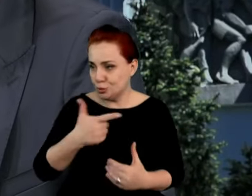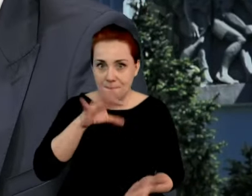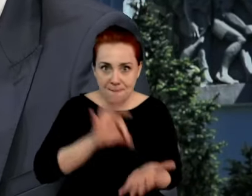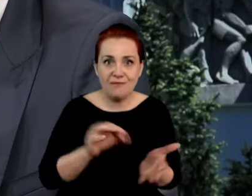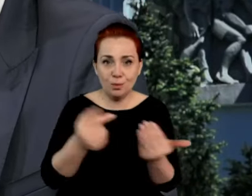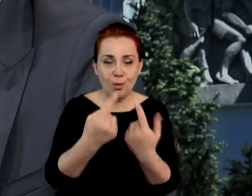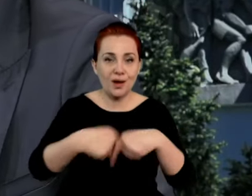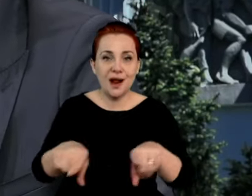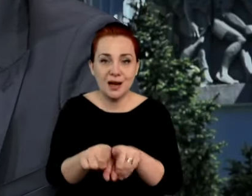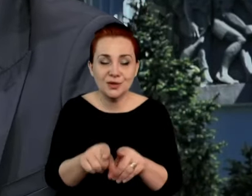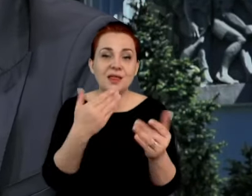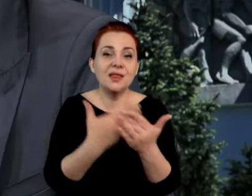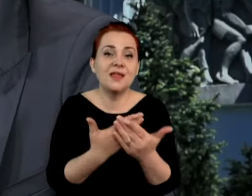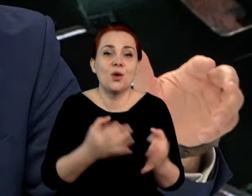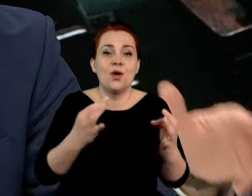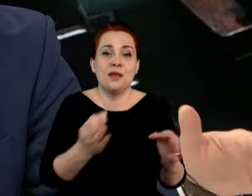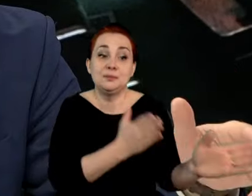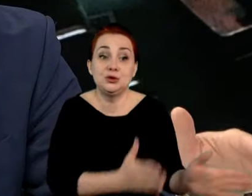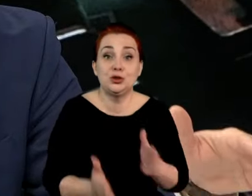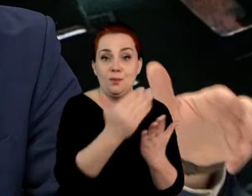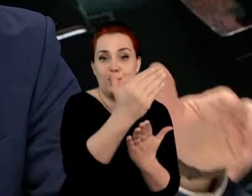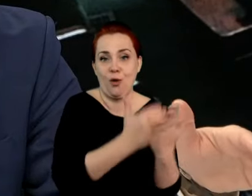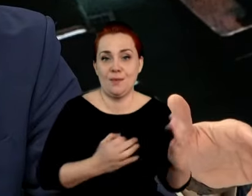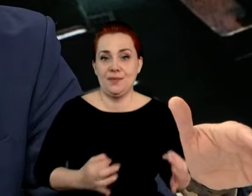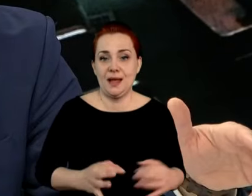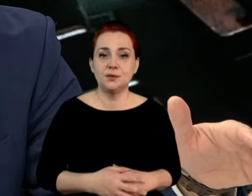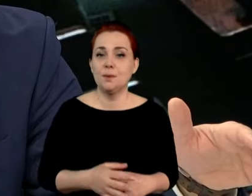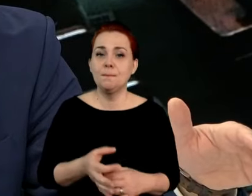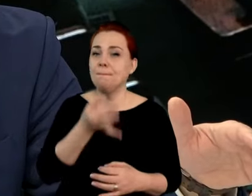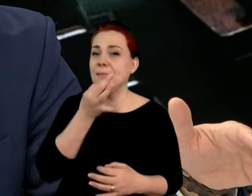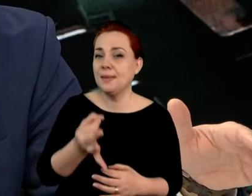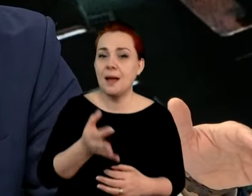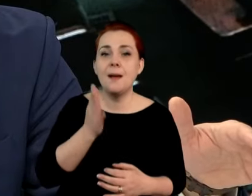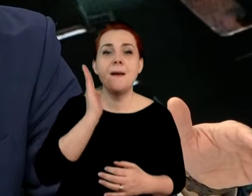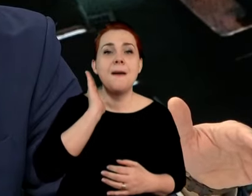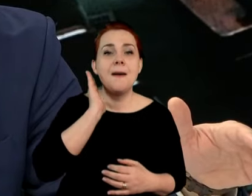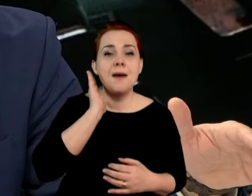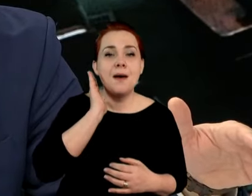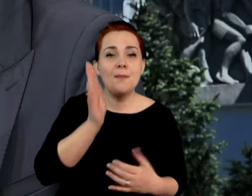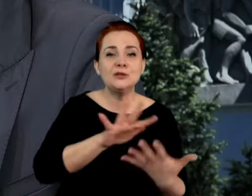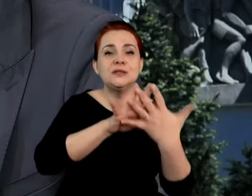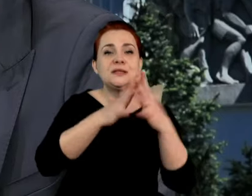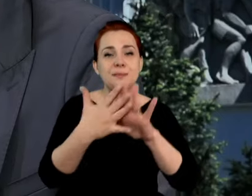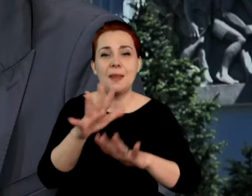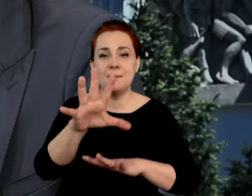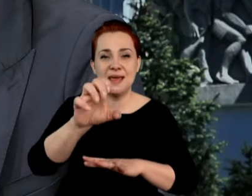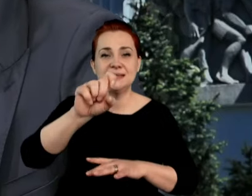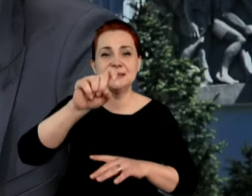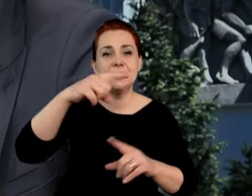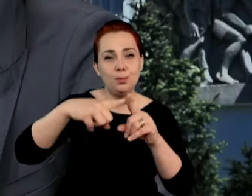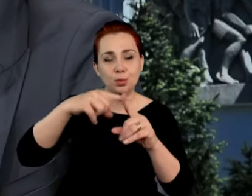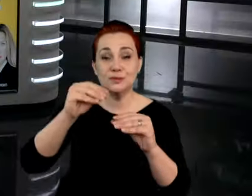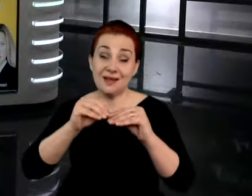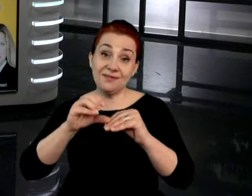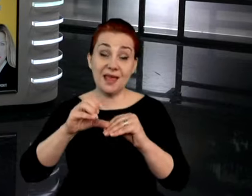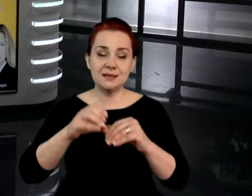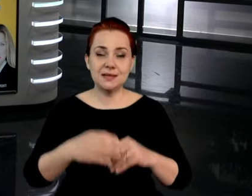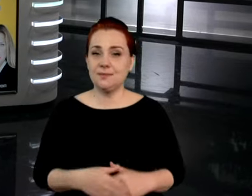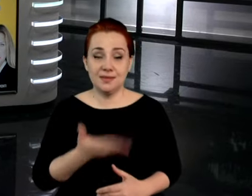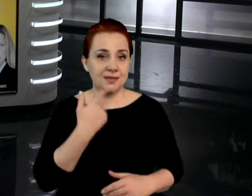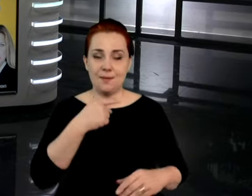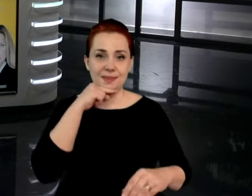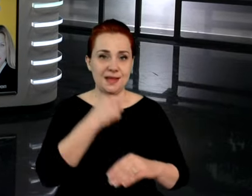dlatego trwa w tej chwili przygotowanie tego programu dopiero. No to szybkie pytanie. Będzie waloryzacja świadczenia 500+. Nie wiem, panie redaktorze, nie ma takiej decyzji. Ale czy w